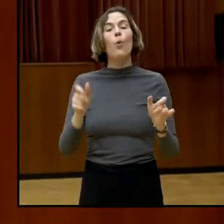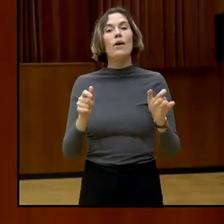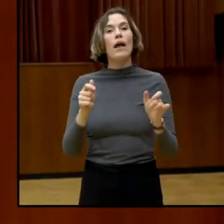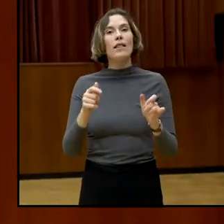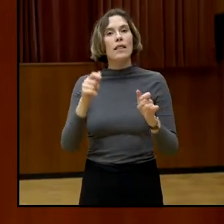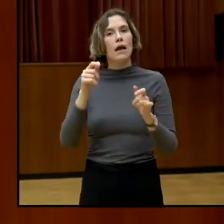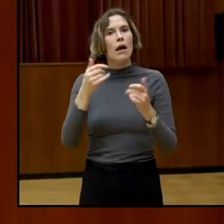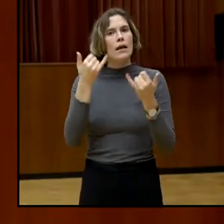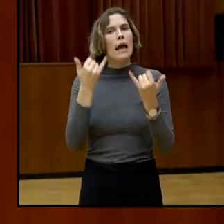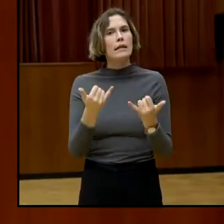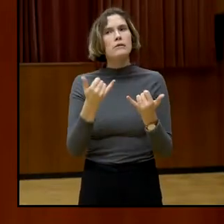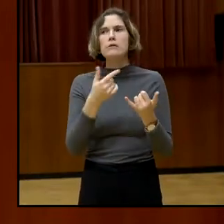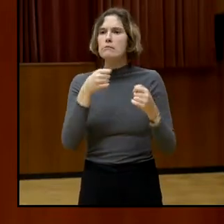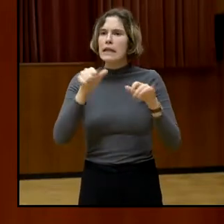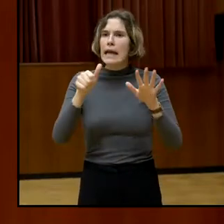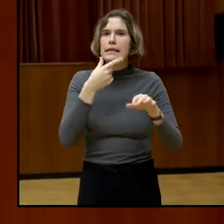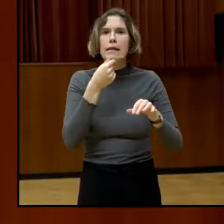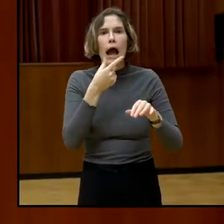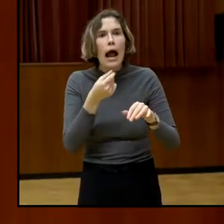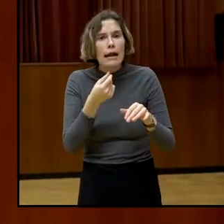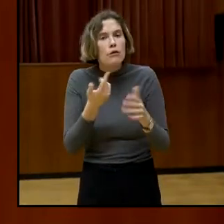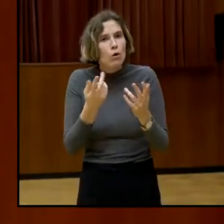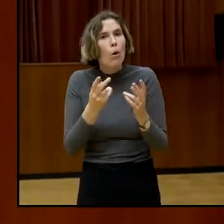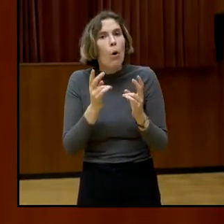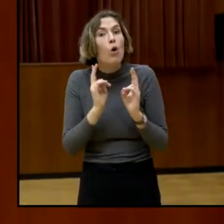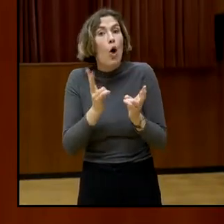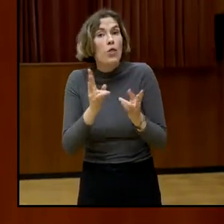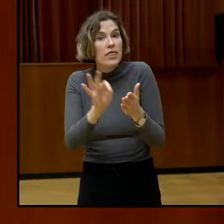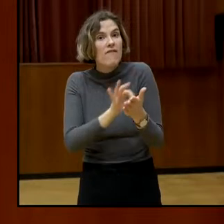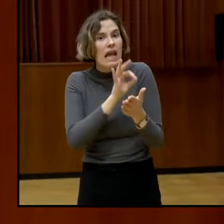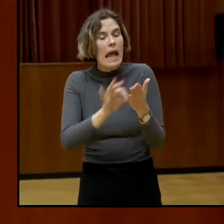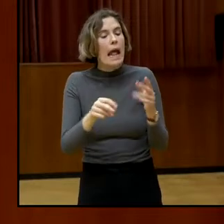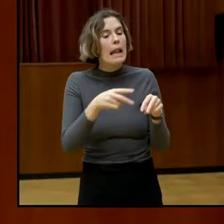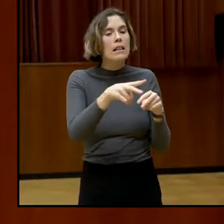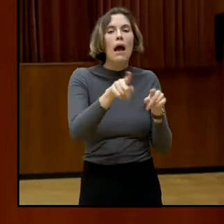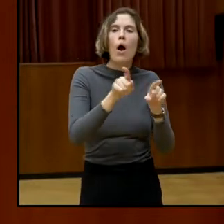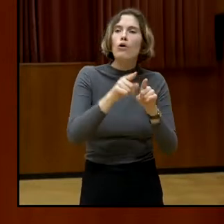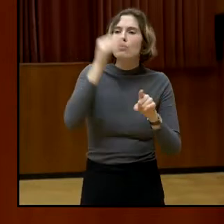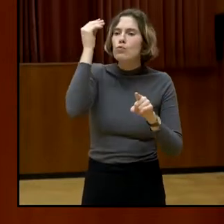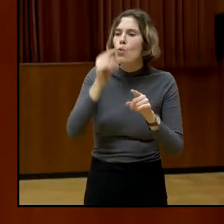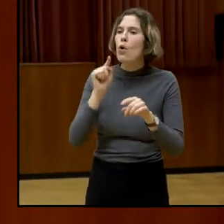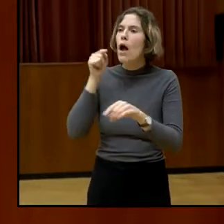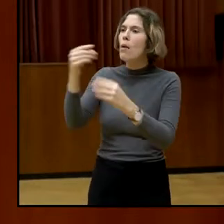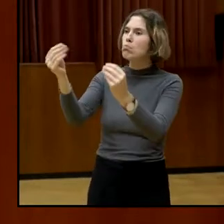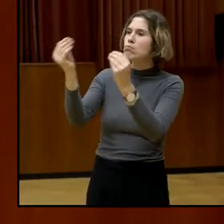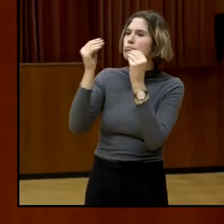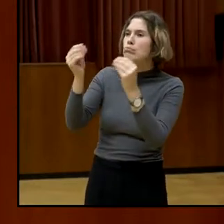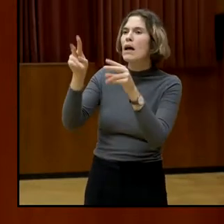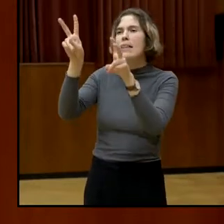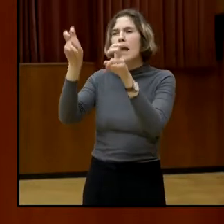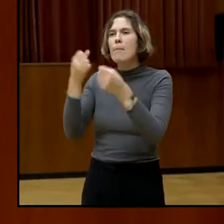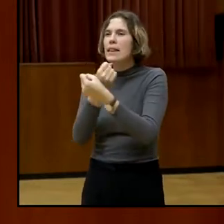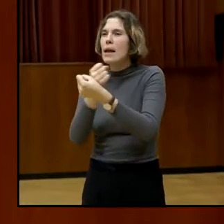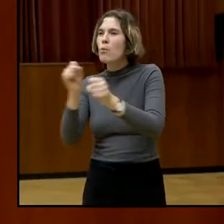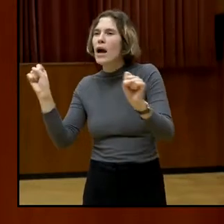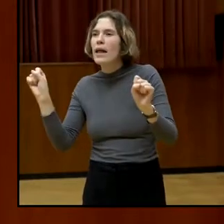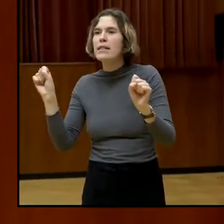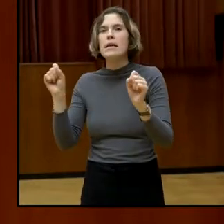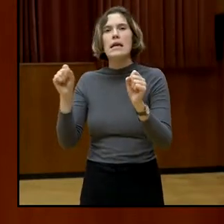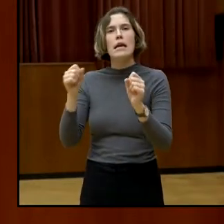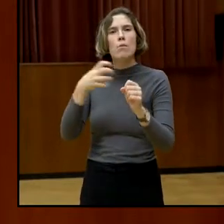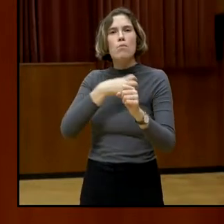Beteiligung, demokratische Aufgaben eines Bürgers oder einer Bürgerin und erfahren dabei, dass sie selbst jedoch nicht